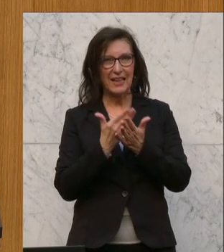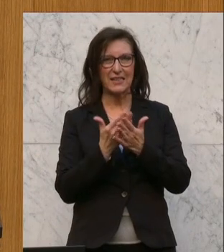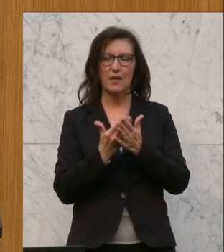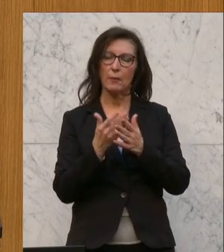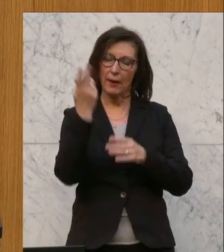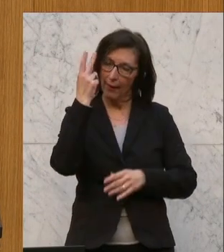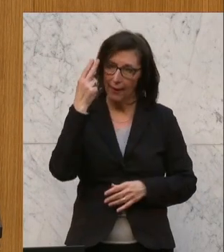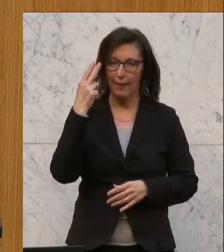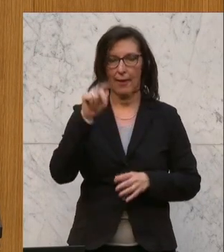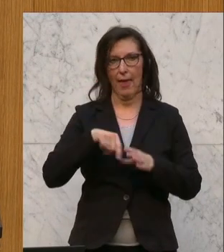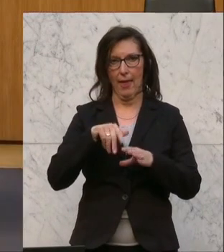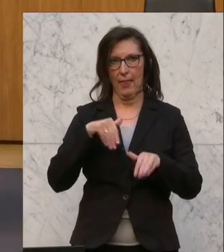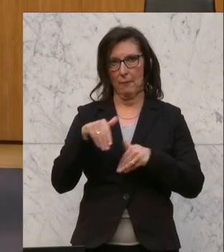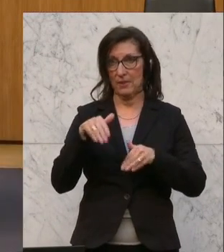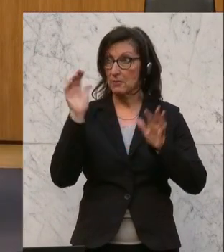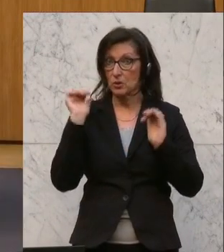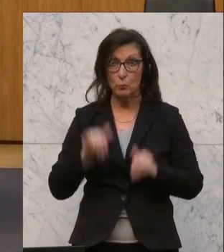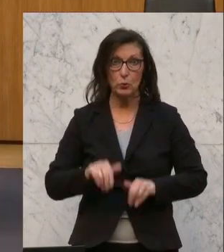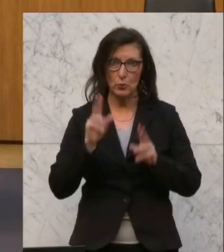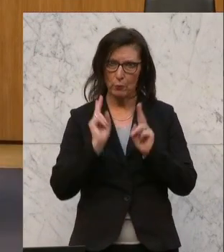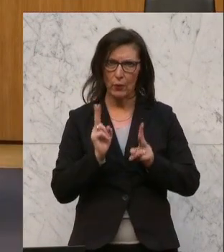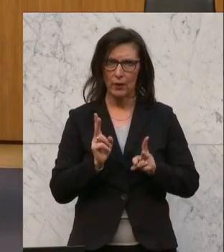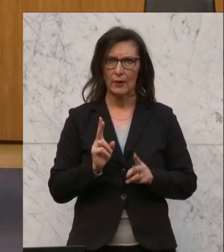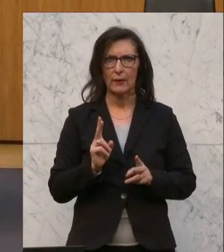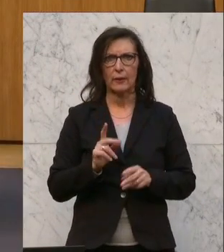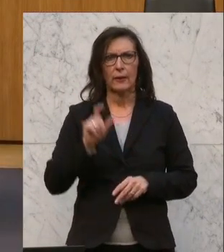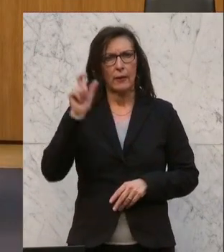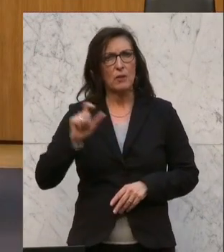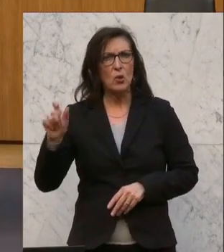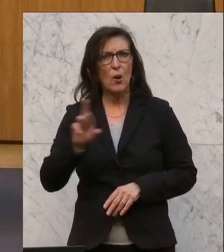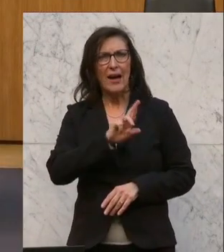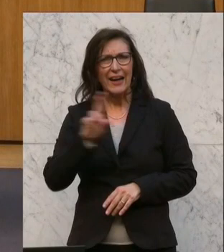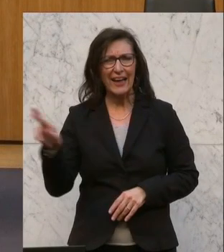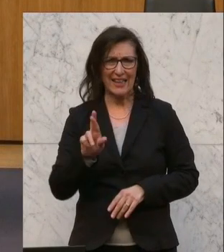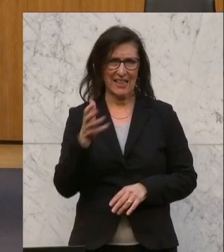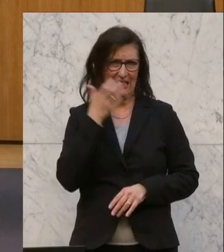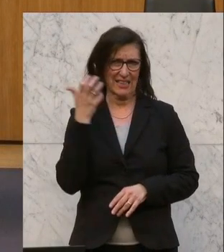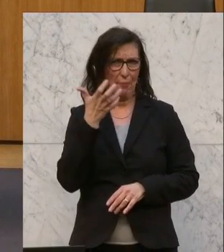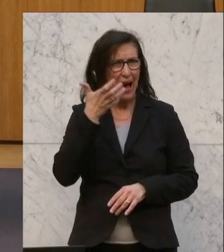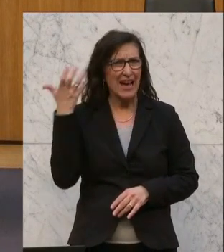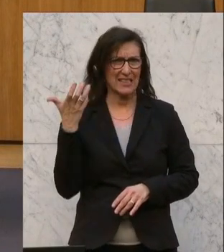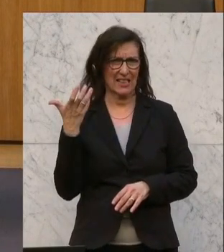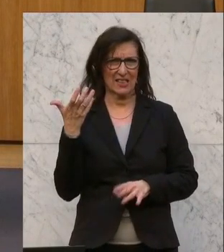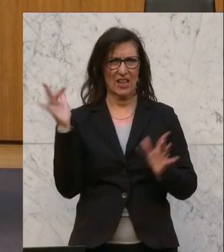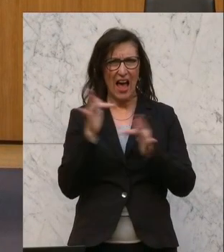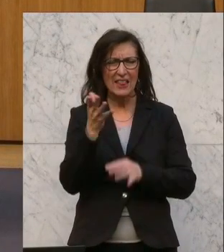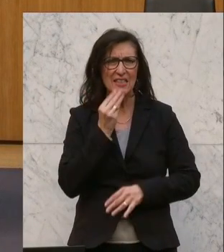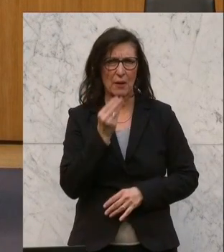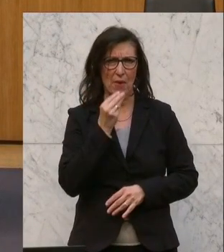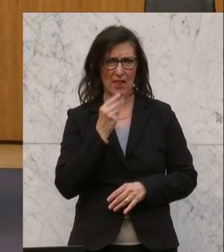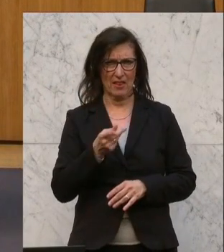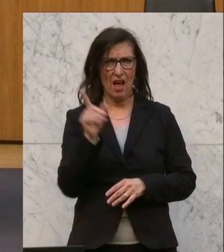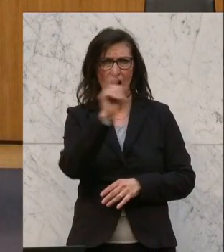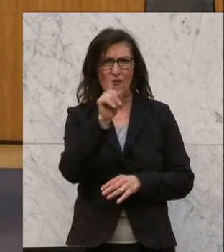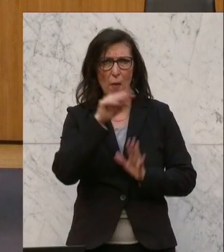Herr Innenminister, entsprechend möglich sein, rechtsextreme, rassistische, antisemitische Vorfälle und Verstöße gegen das Verbotsgesetz